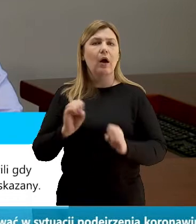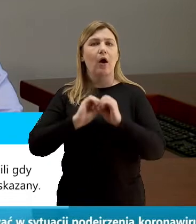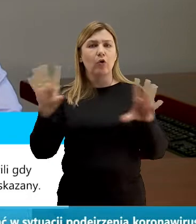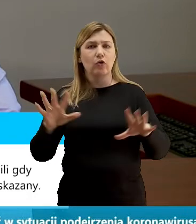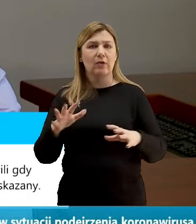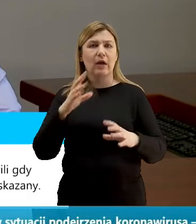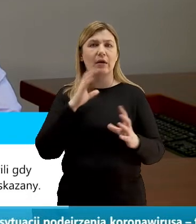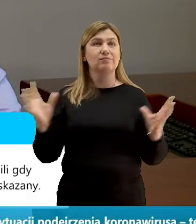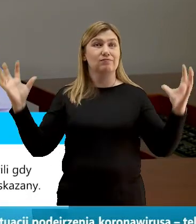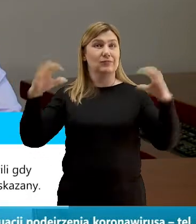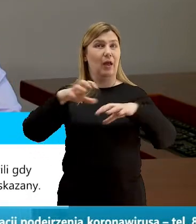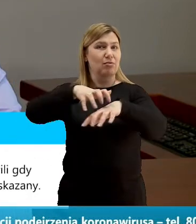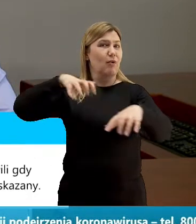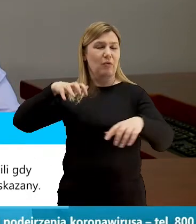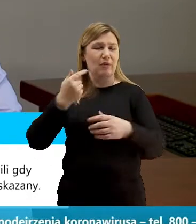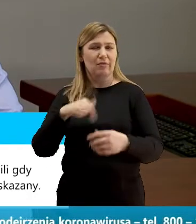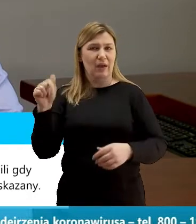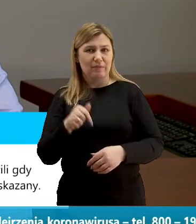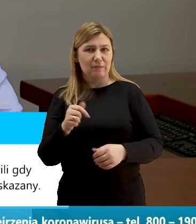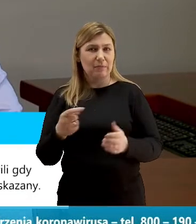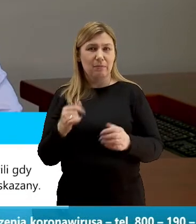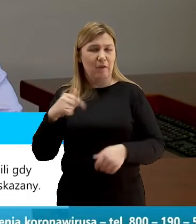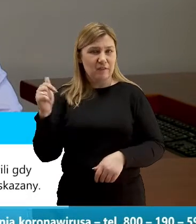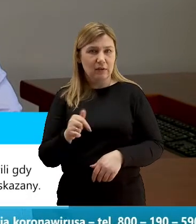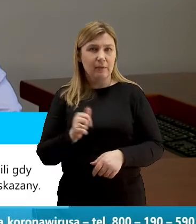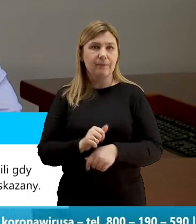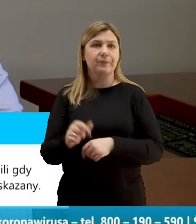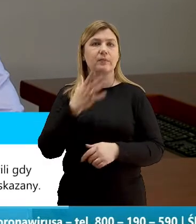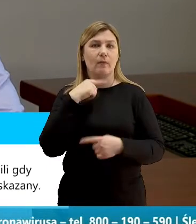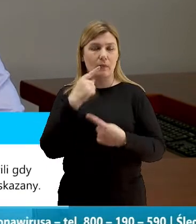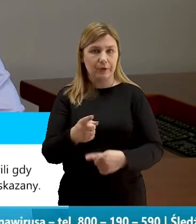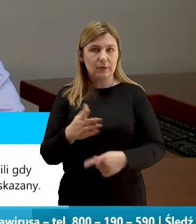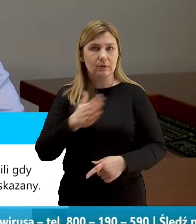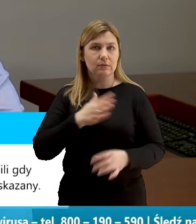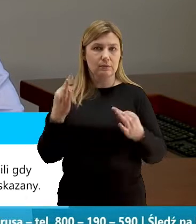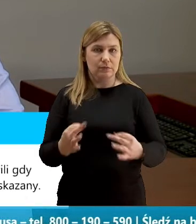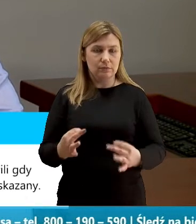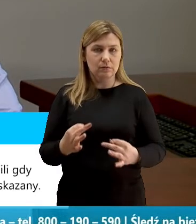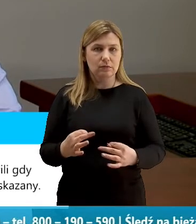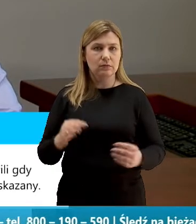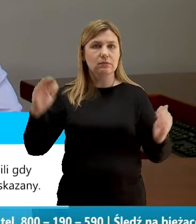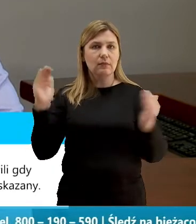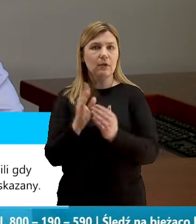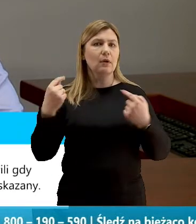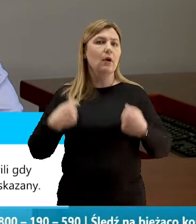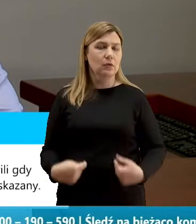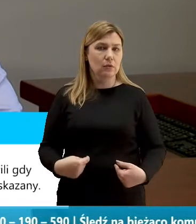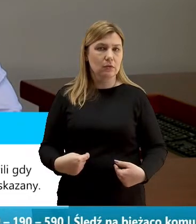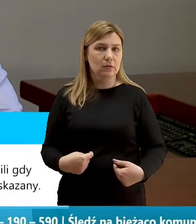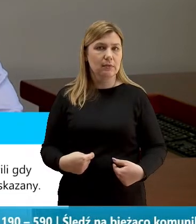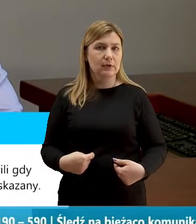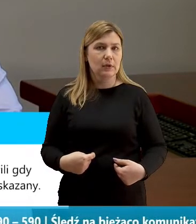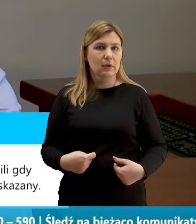wskazany, natomiast podkreślam, że mamy w tej chwili mniej pasażerów, a